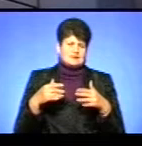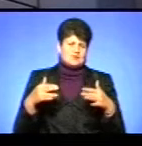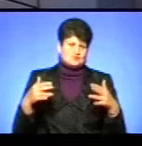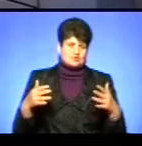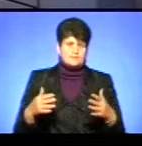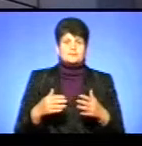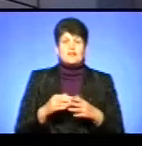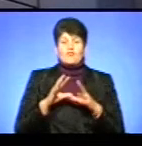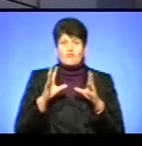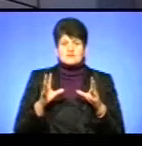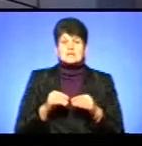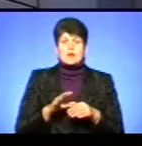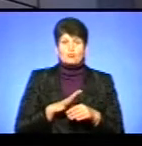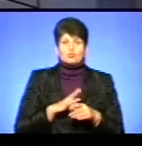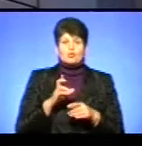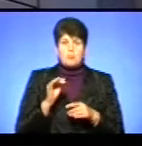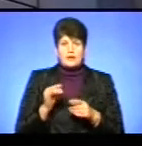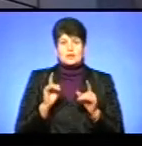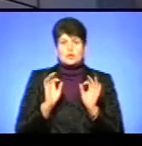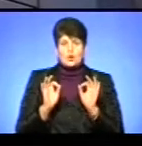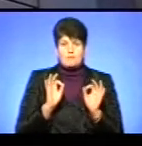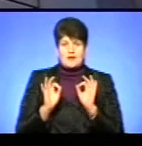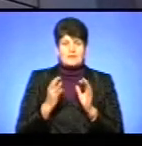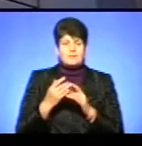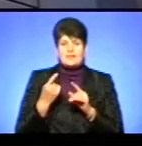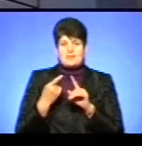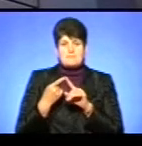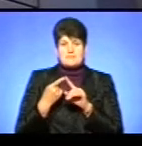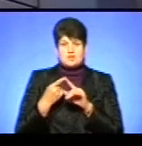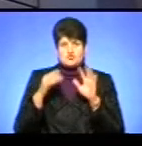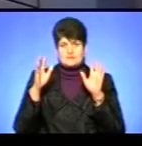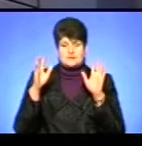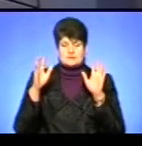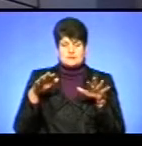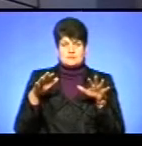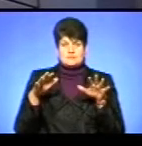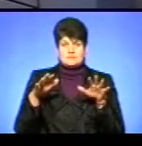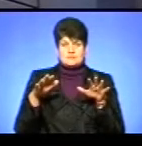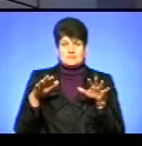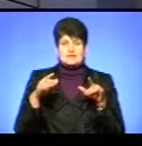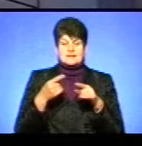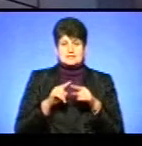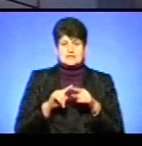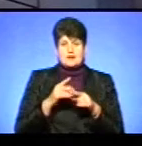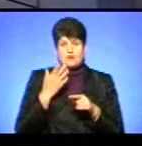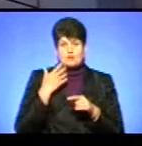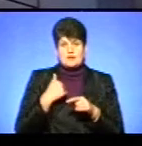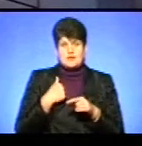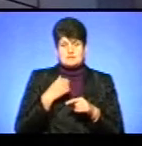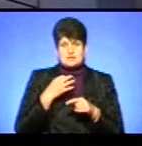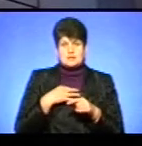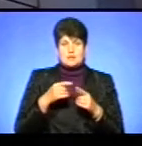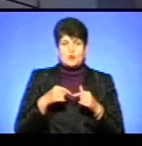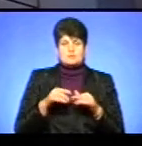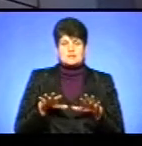Все було би нормально, коли би не перший сніг на голову серед літа. коли нам сказали, тобто місцевому органу